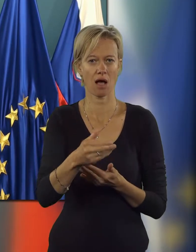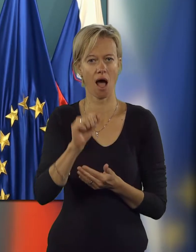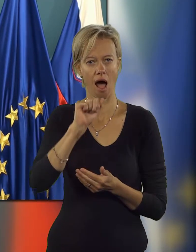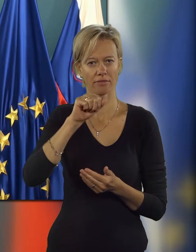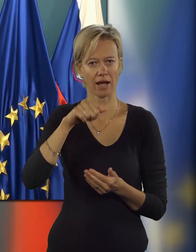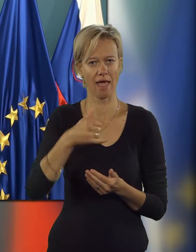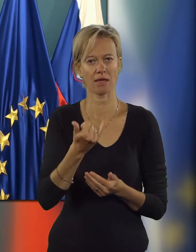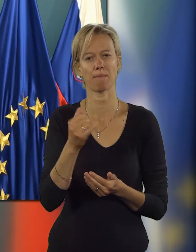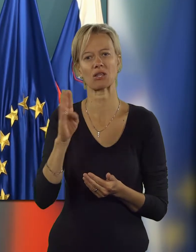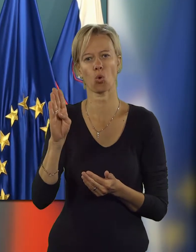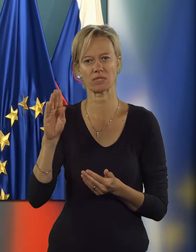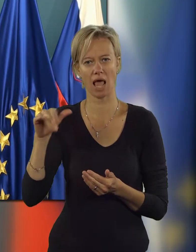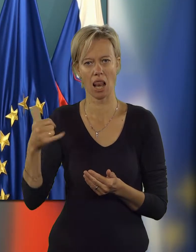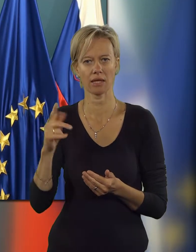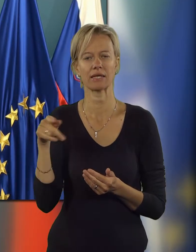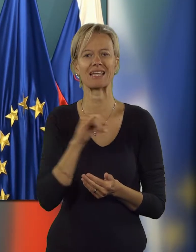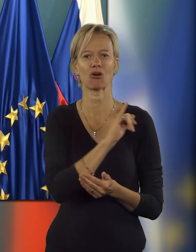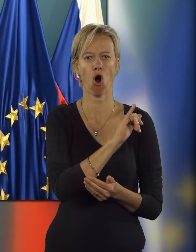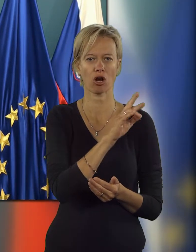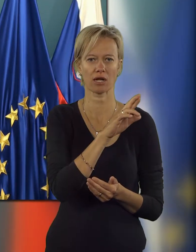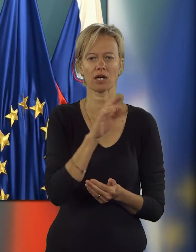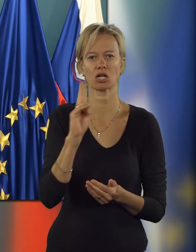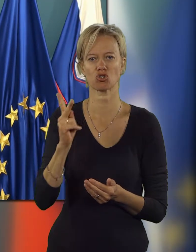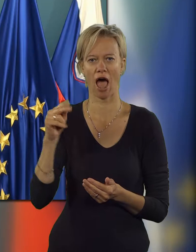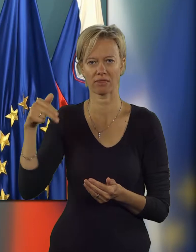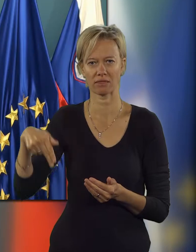Andreja Brtoncla in pa Igorja Kržana.